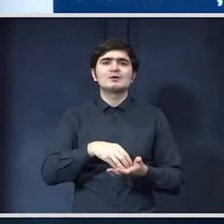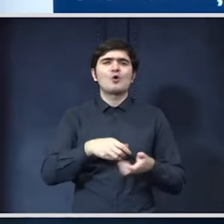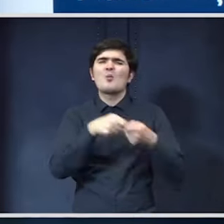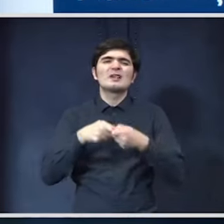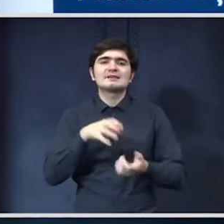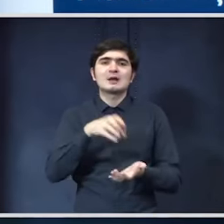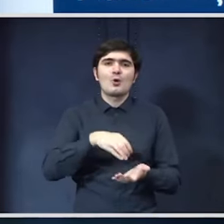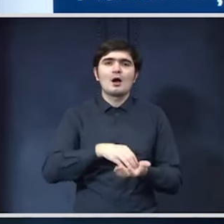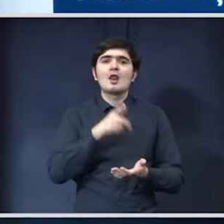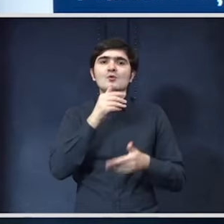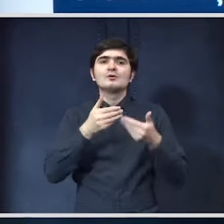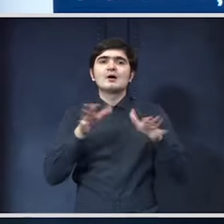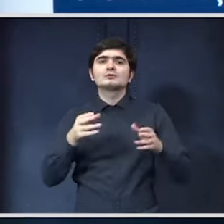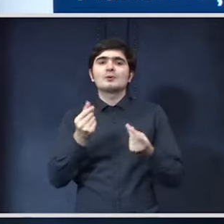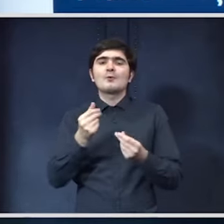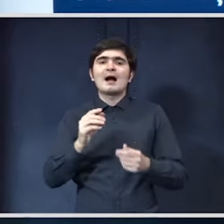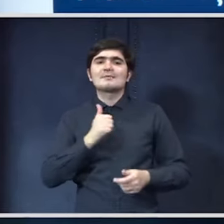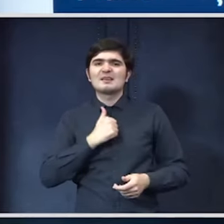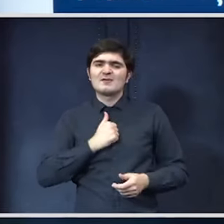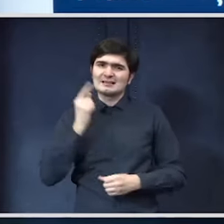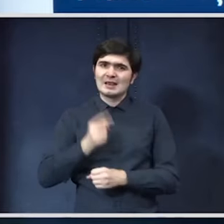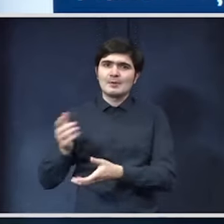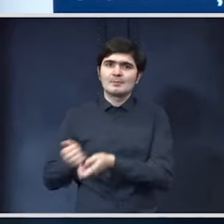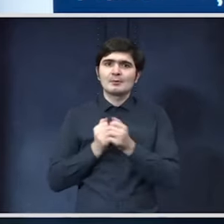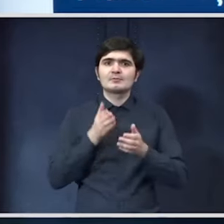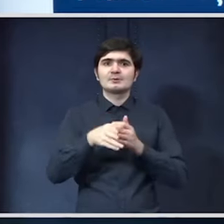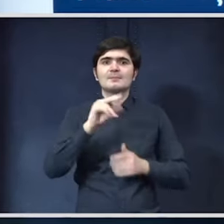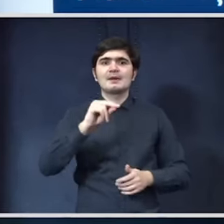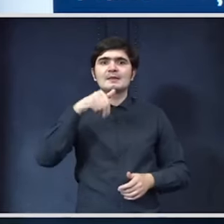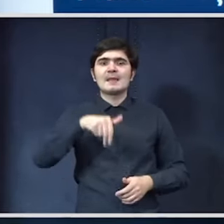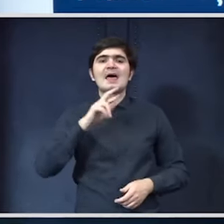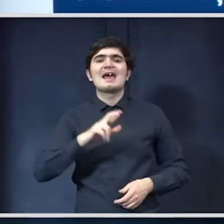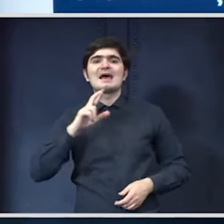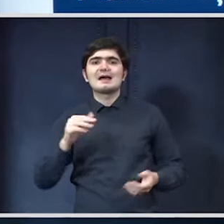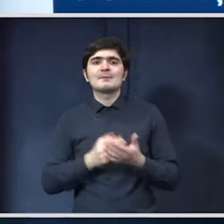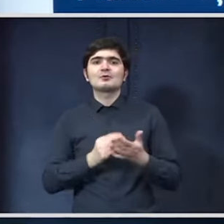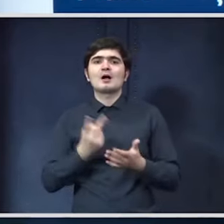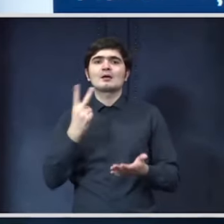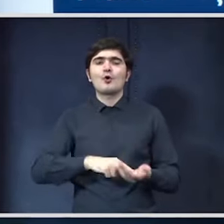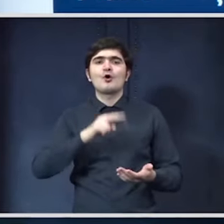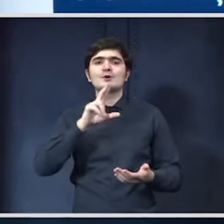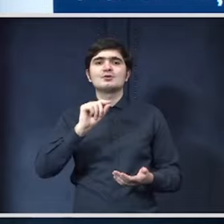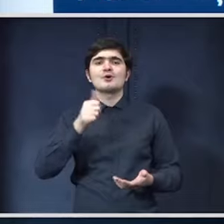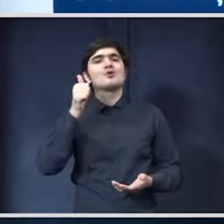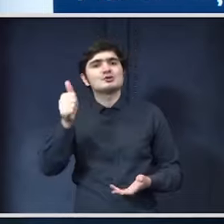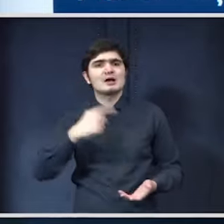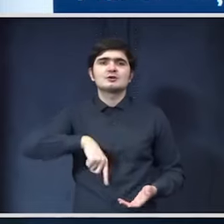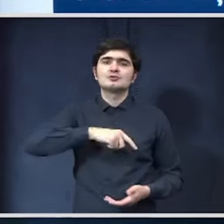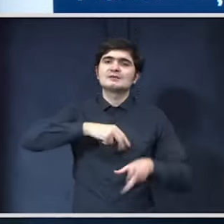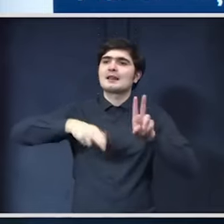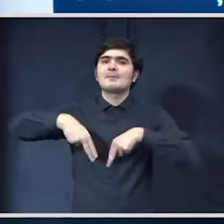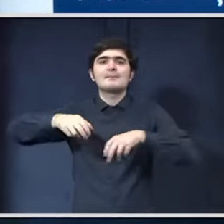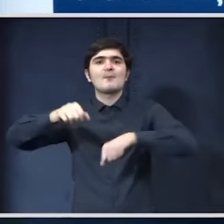început să se construiască pe bani privați ar trebui preluat prin PNRR astfel încât în 2026 să ne putem plimba cu